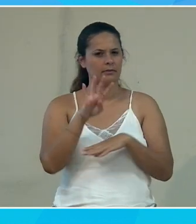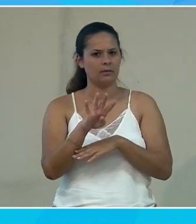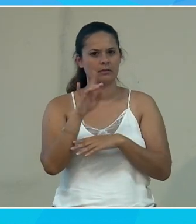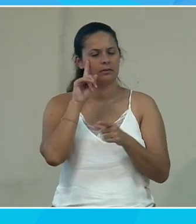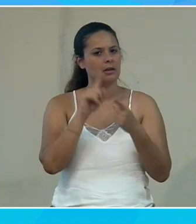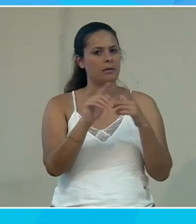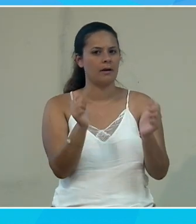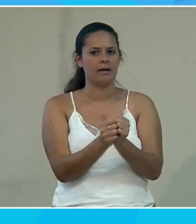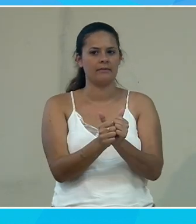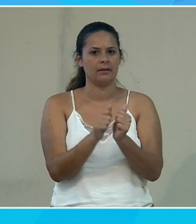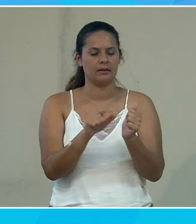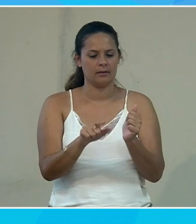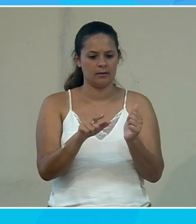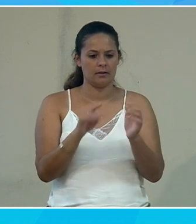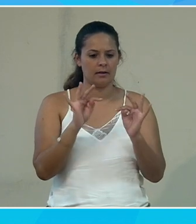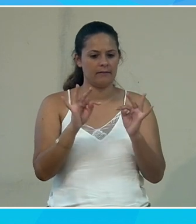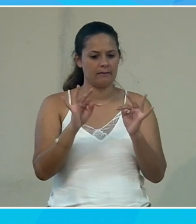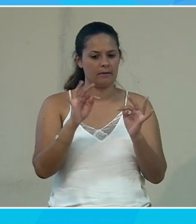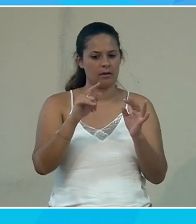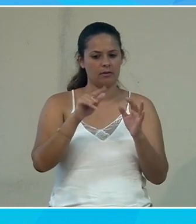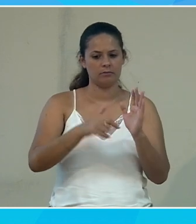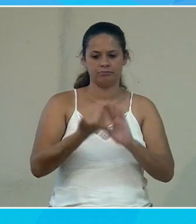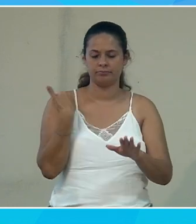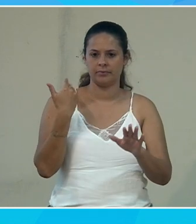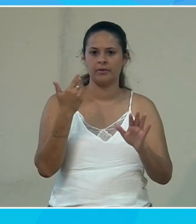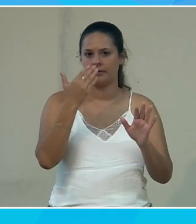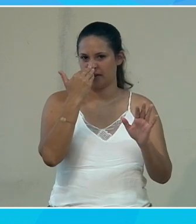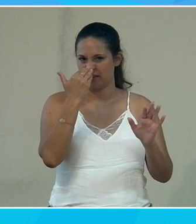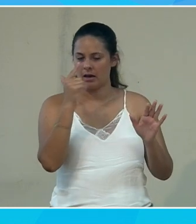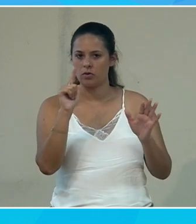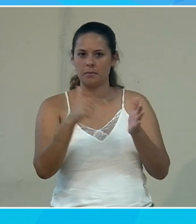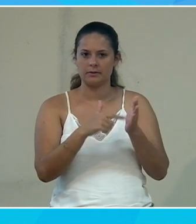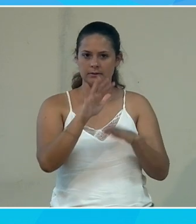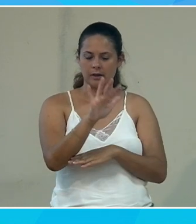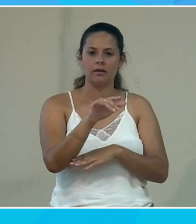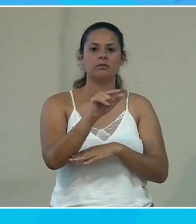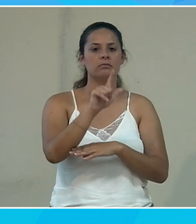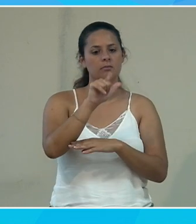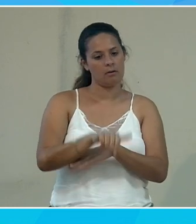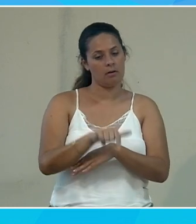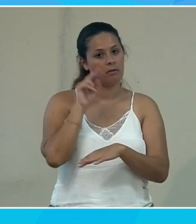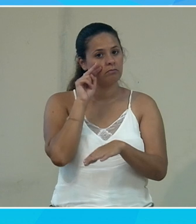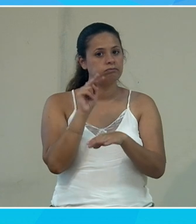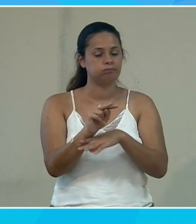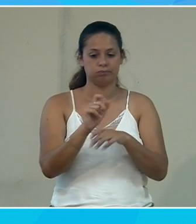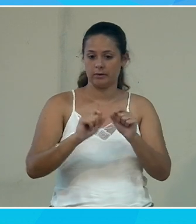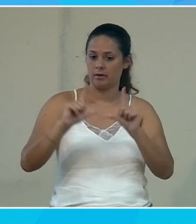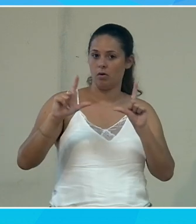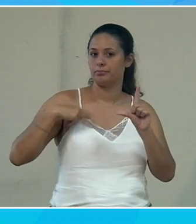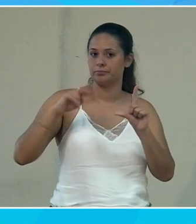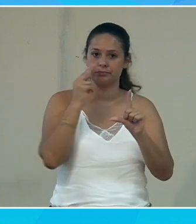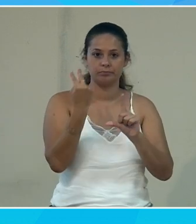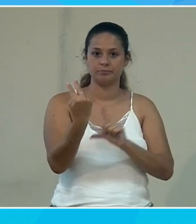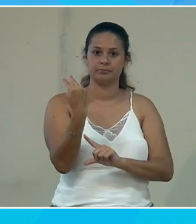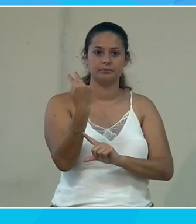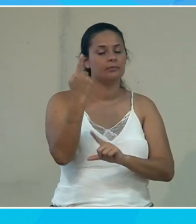donc avec un memo qui a été fait par Bill Gates en février 2005 sur lequel on a et on le voit sur mon écran une